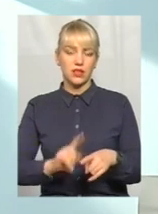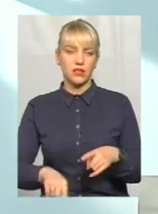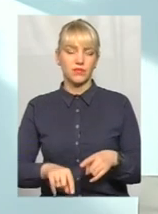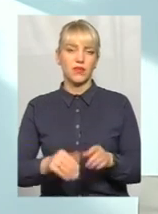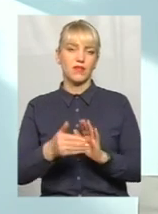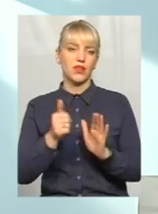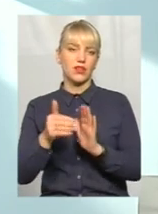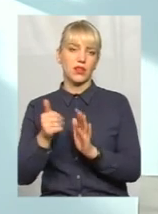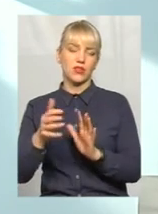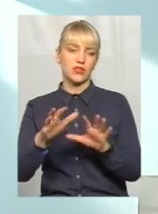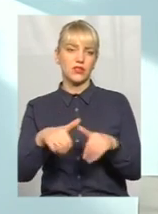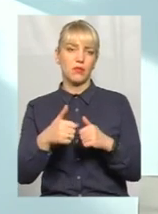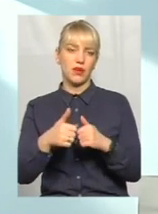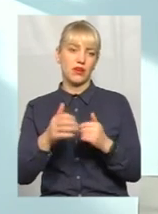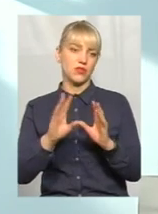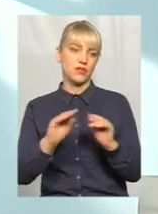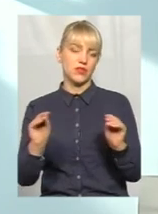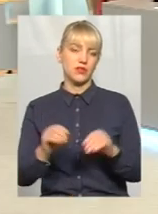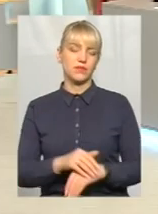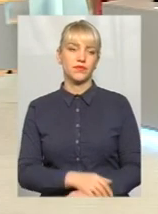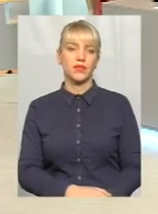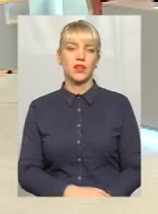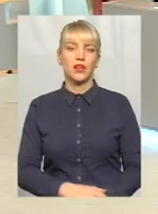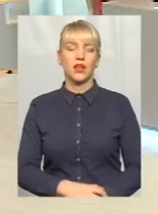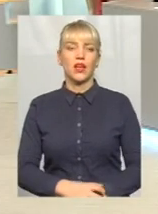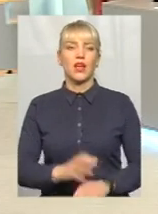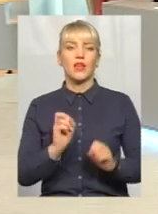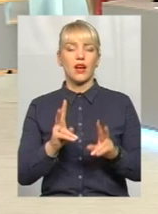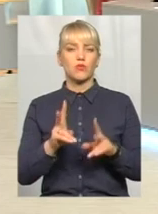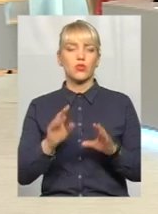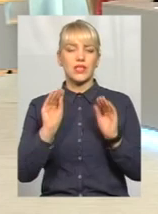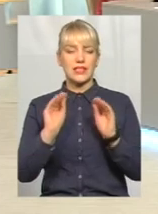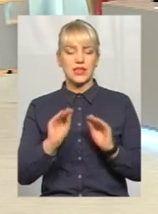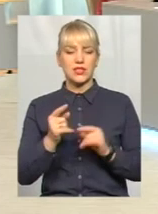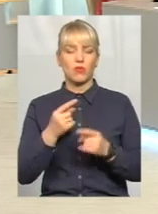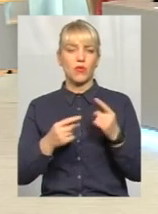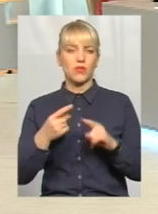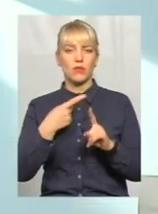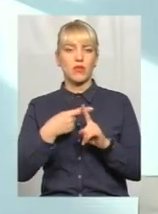викликають, забирають, і все. Як, на вашу думку, можна статистику повернути в позитив?